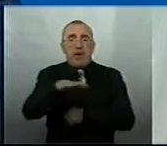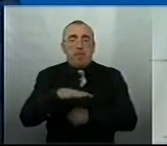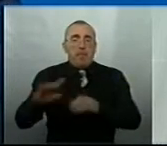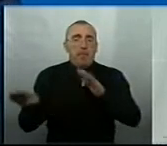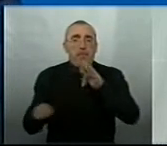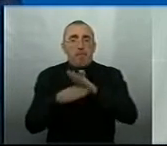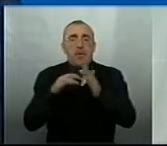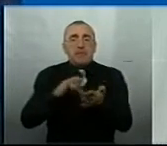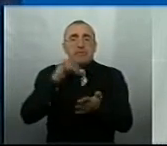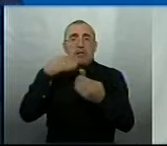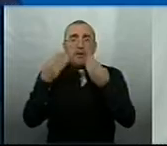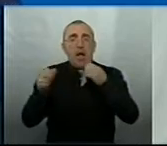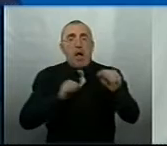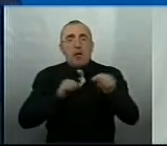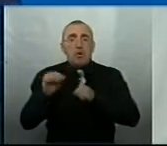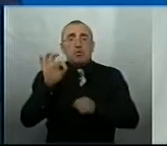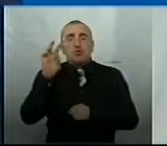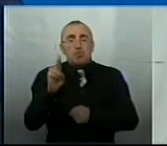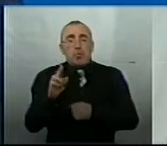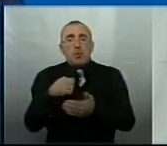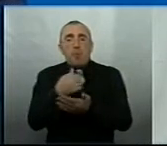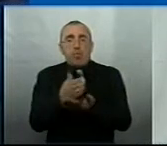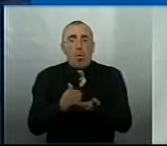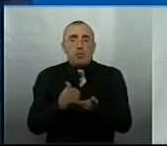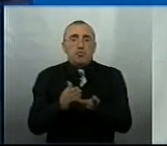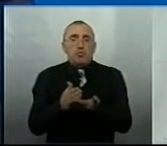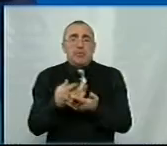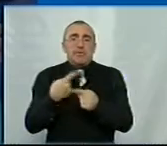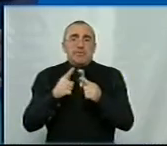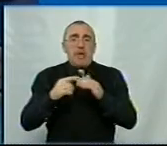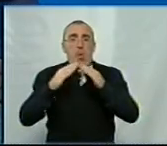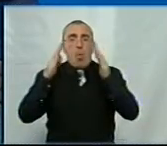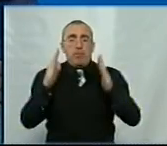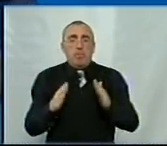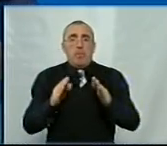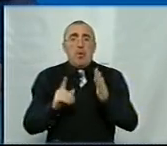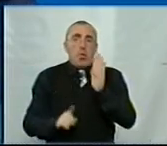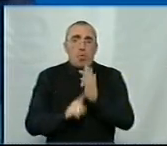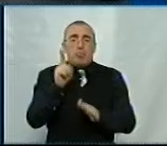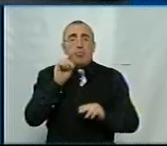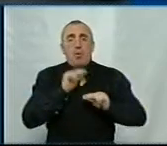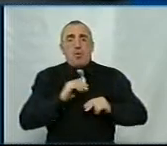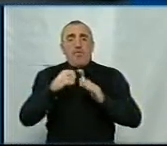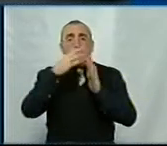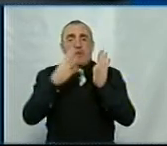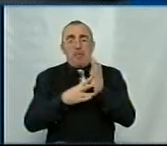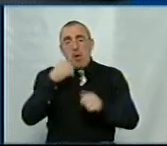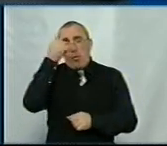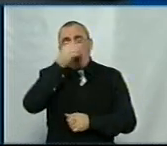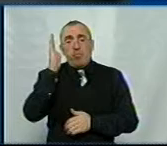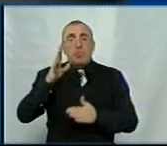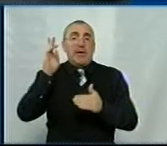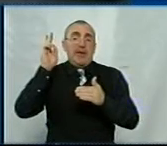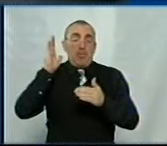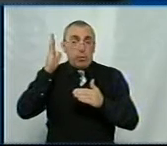центр надання адміністративних та соціальних послуг. Цей об'єкт розпочато роботу в 2019 році і буде